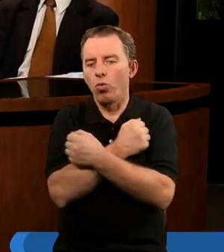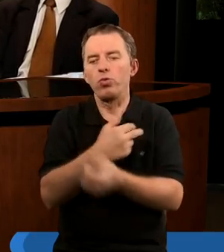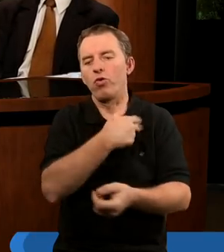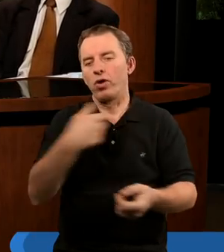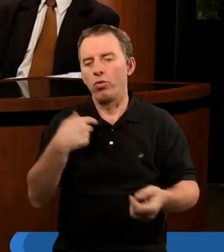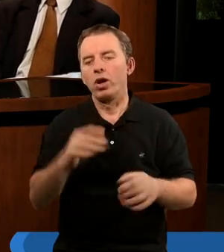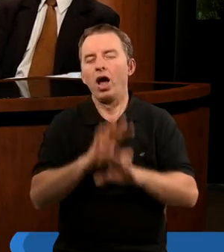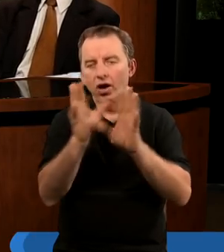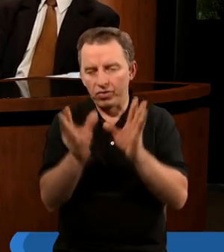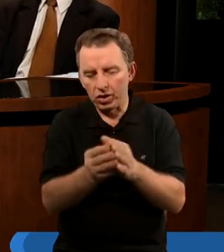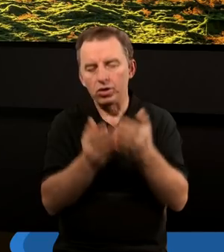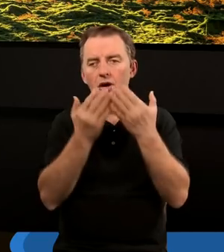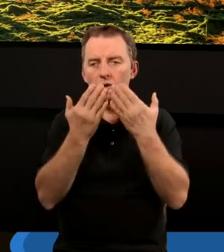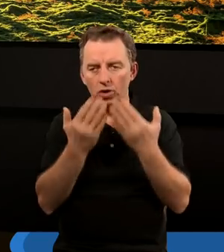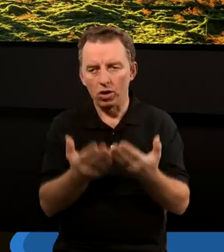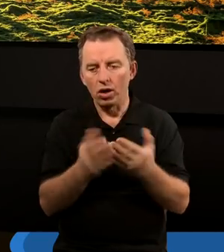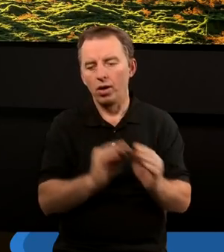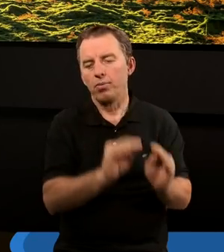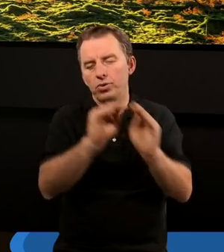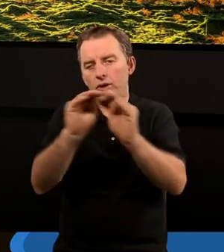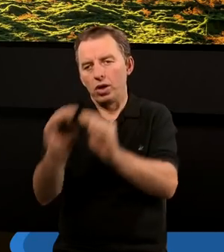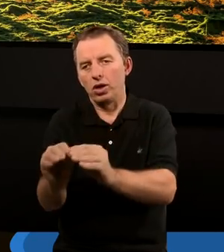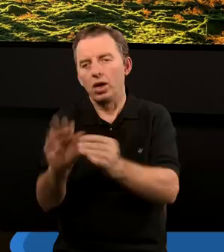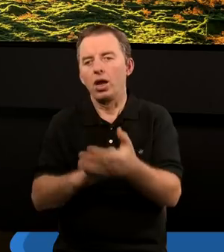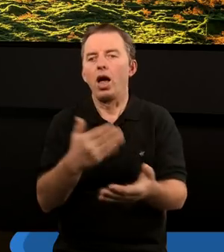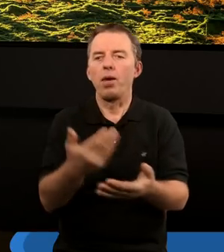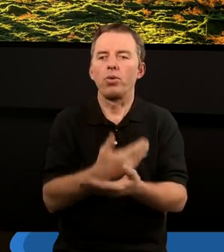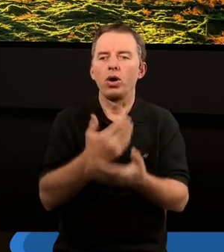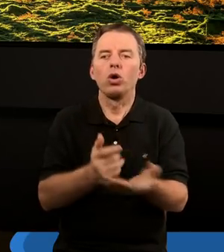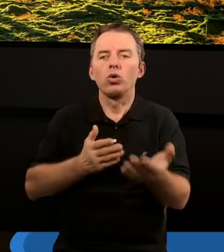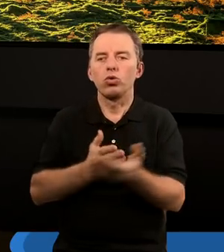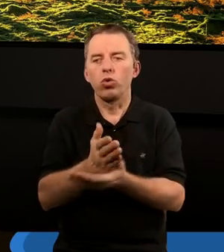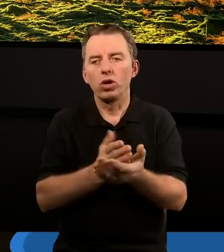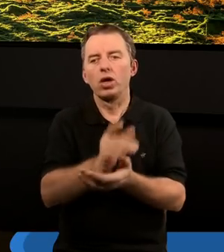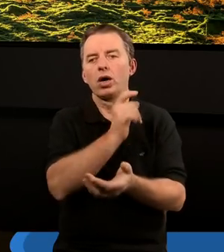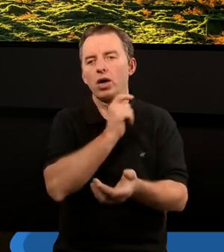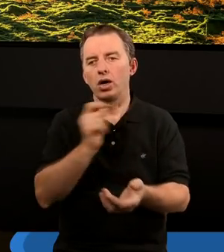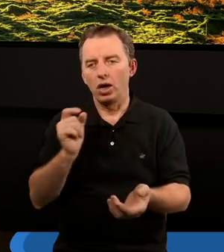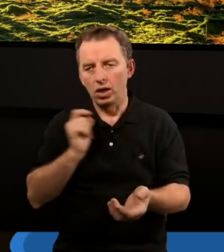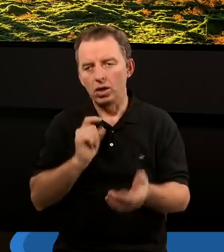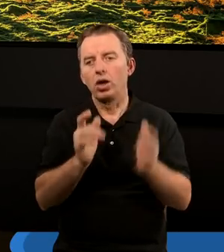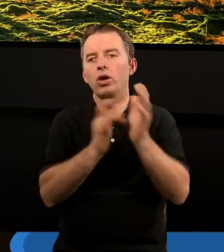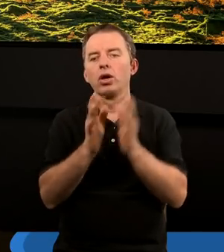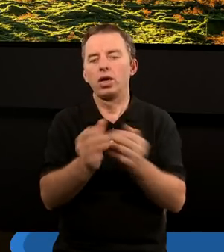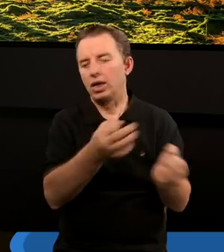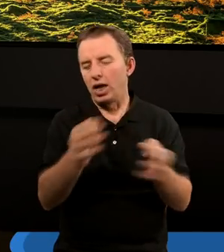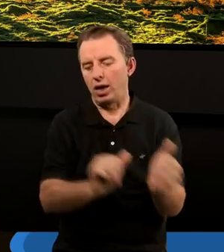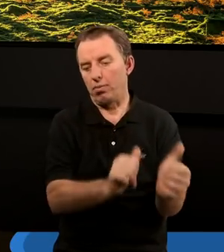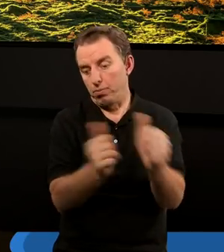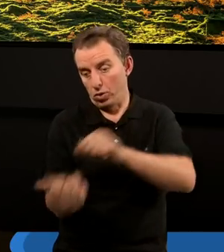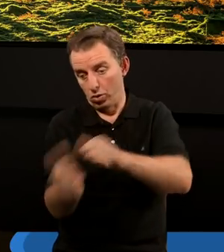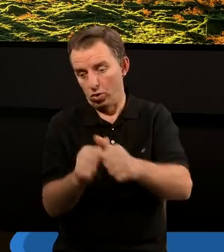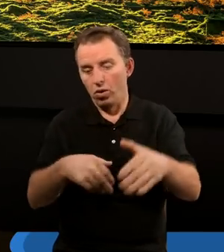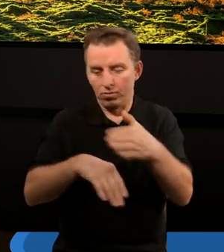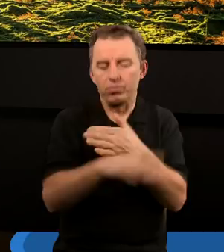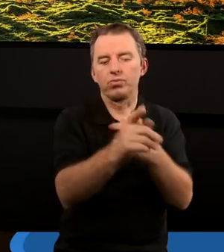umiłował. Dziękuję. Teraz przenieśmy się na moment na początek służby kaznodziejskiej Jezusa. Zaraz po chrzcie udał się na